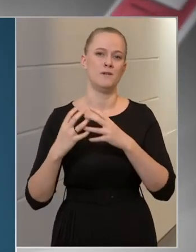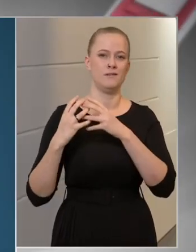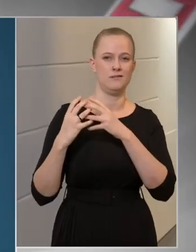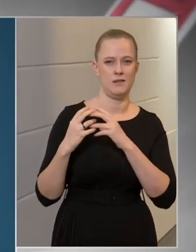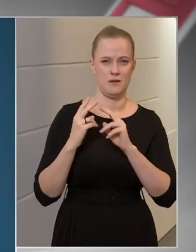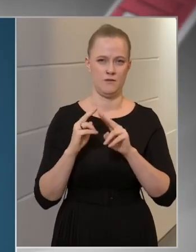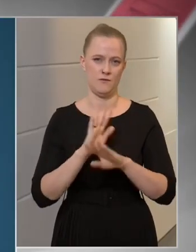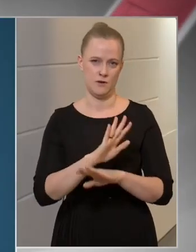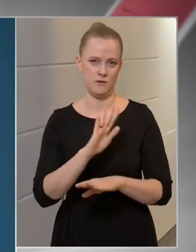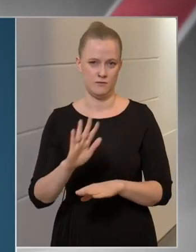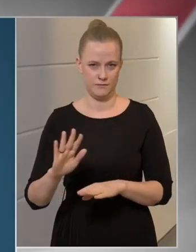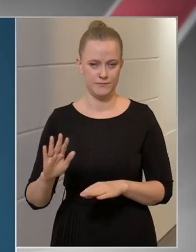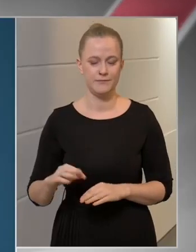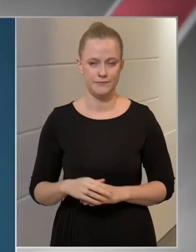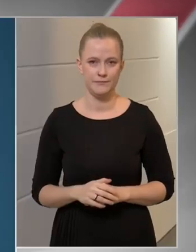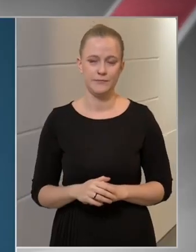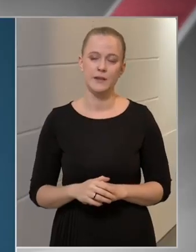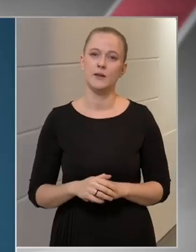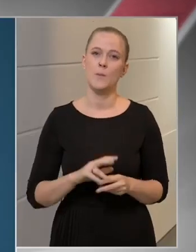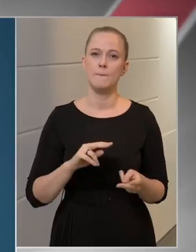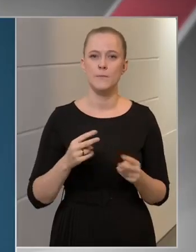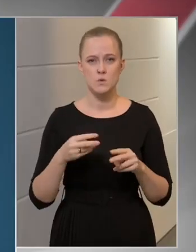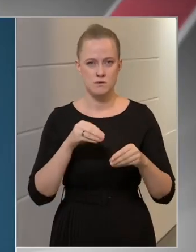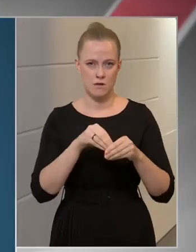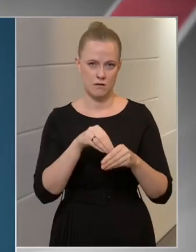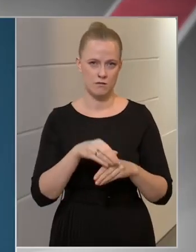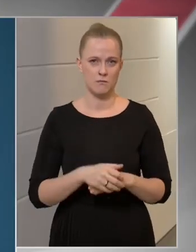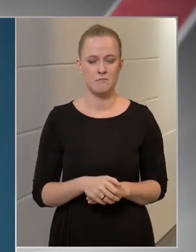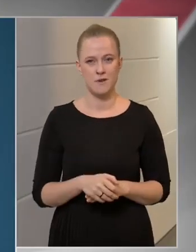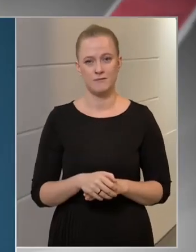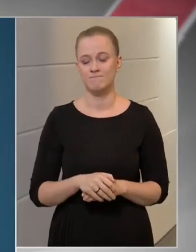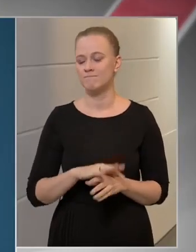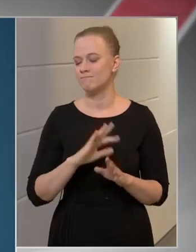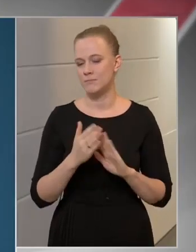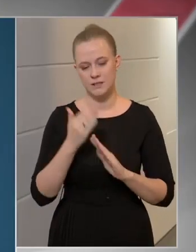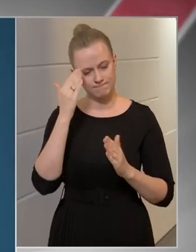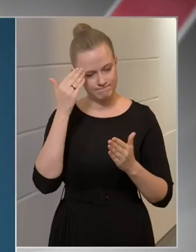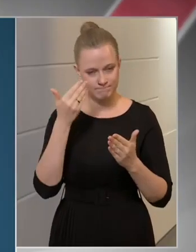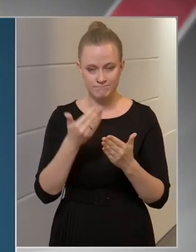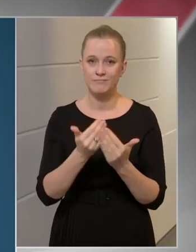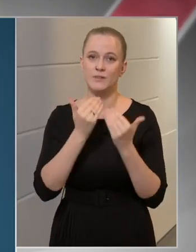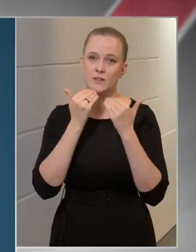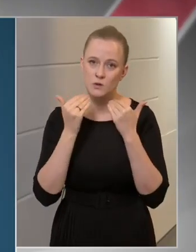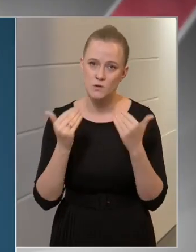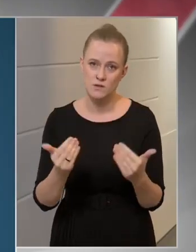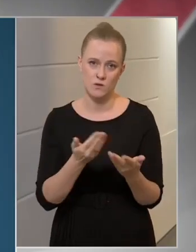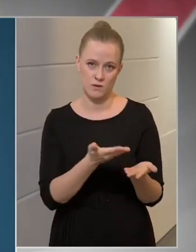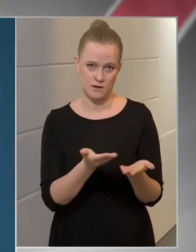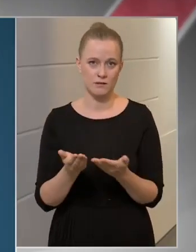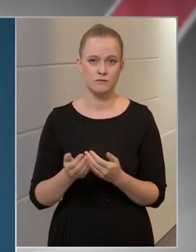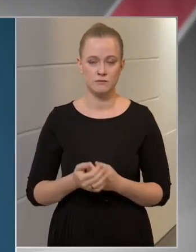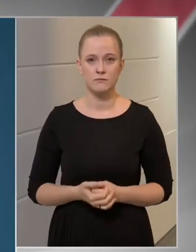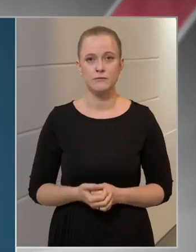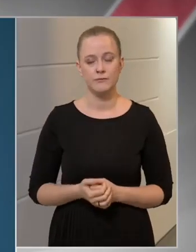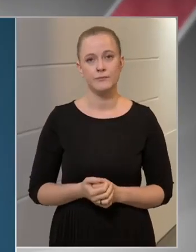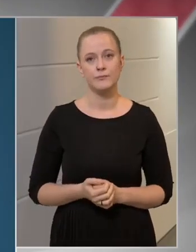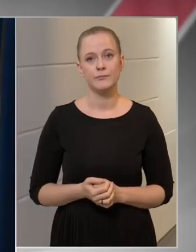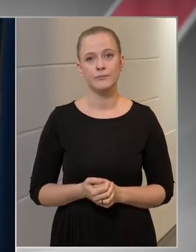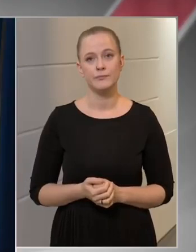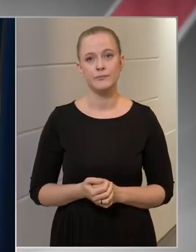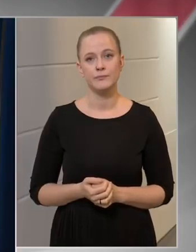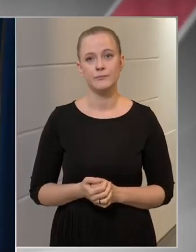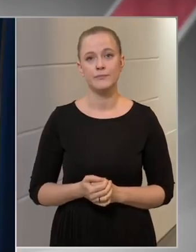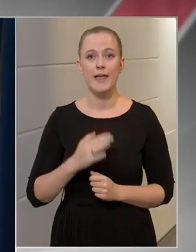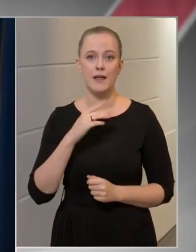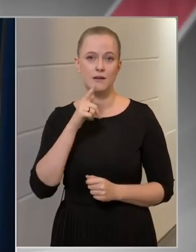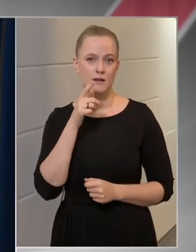jelent számukra egy-egy műszakban. Minden elismerésem és köszönetem őket illeti. Az